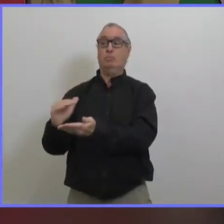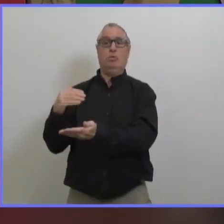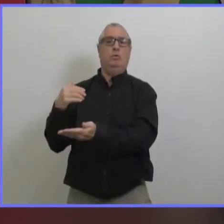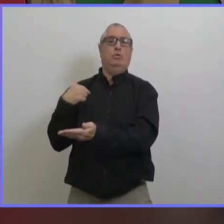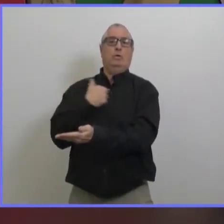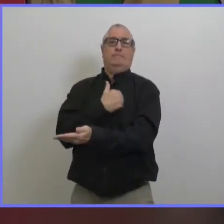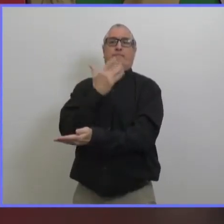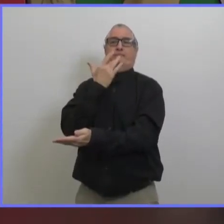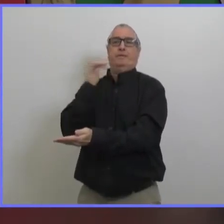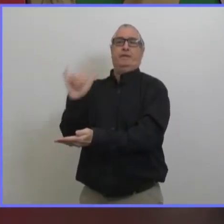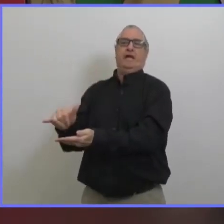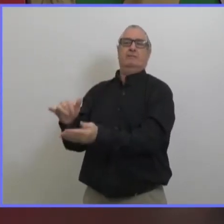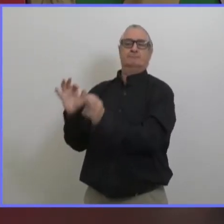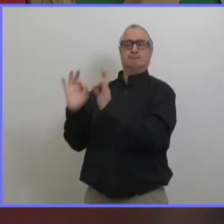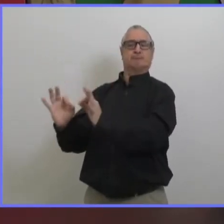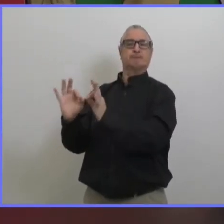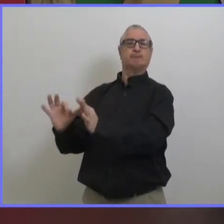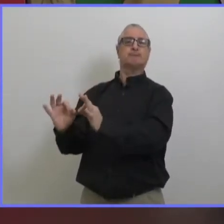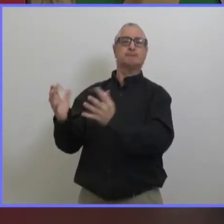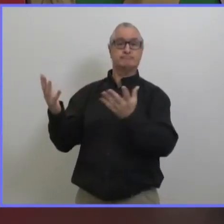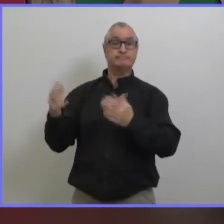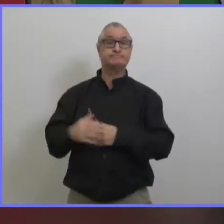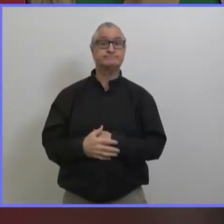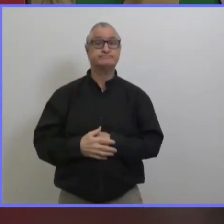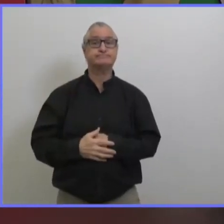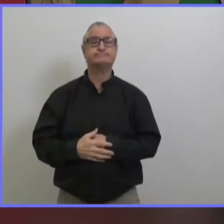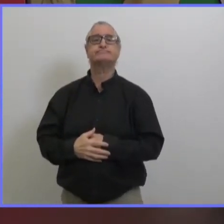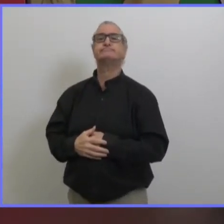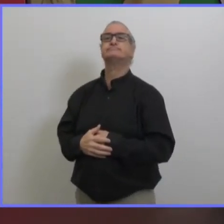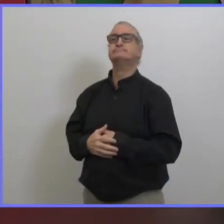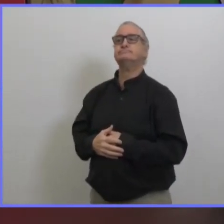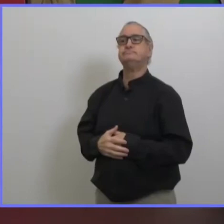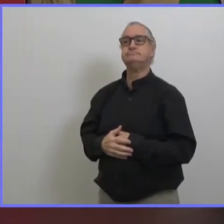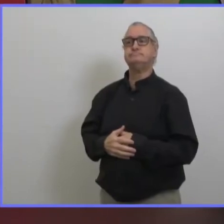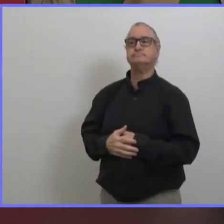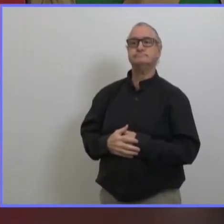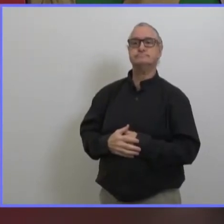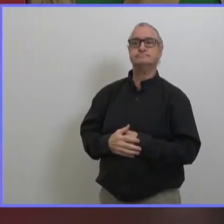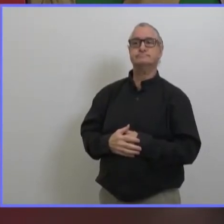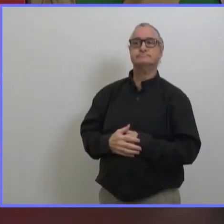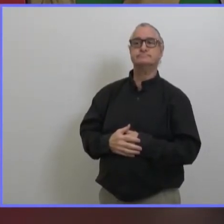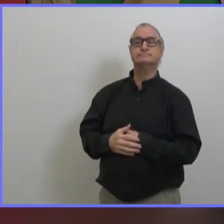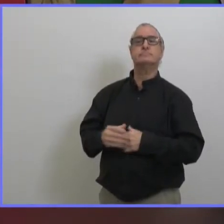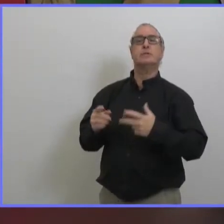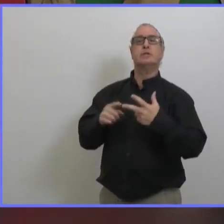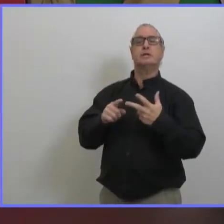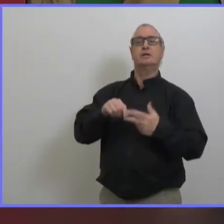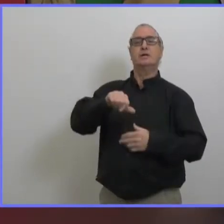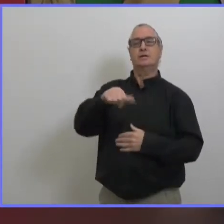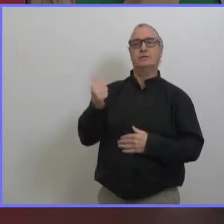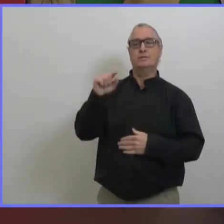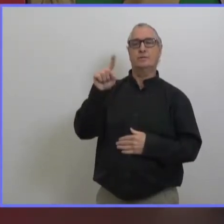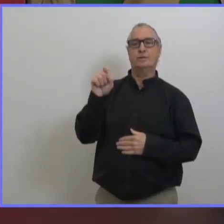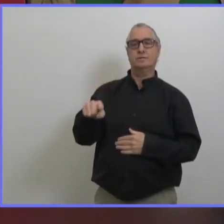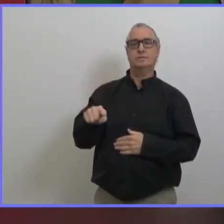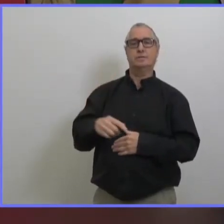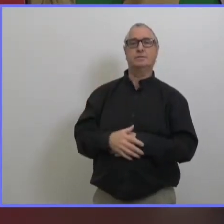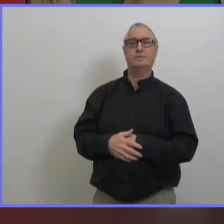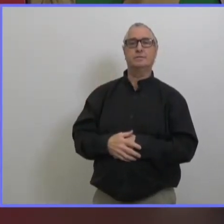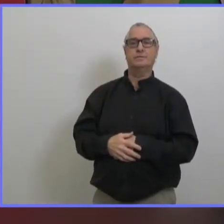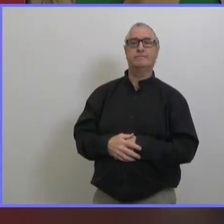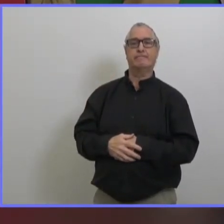modélisation mais ce que je peux vous dire c'est que franchement la modélisation ne devrait pas présenter de surprise